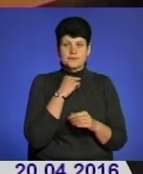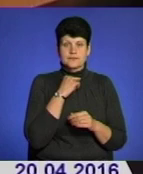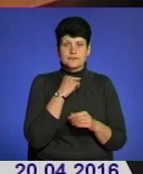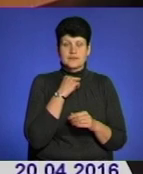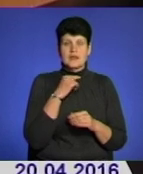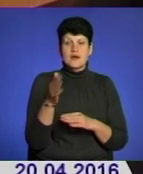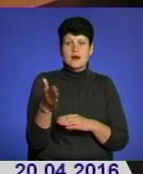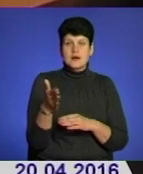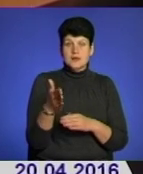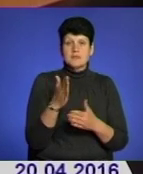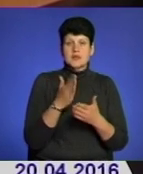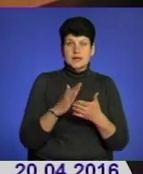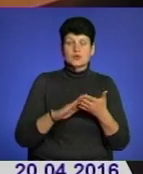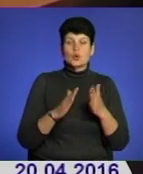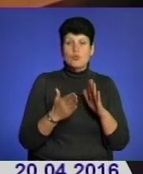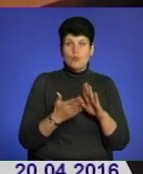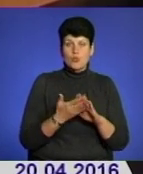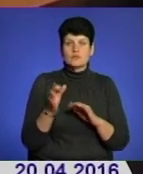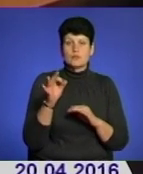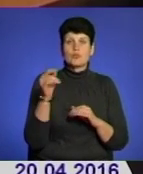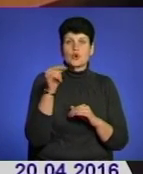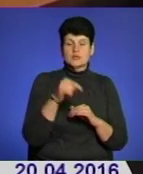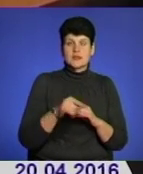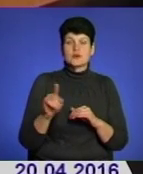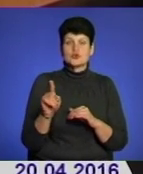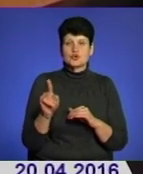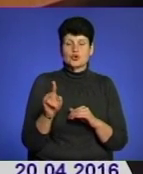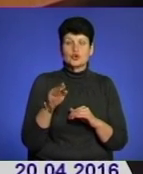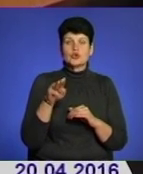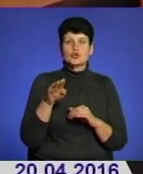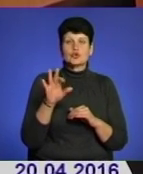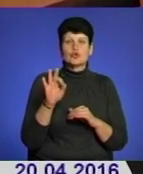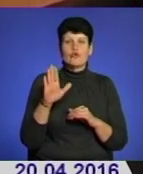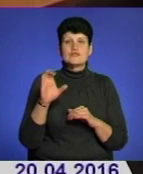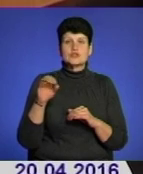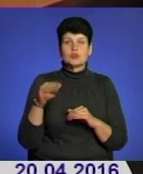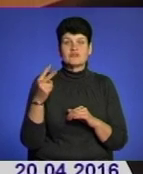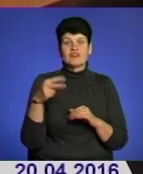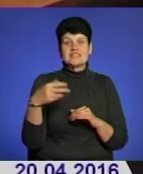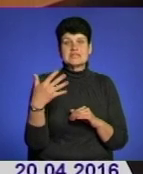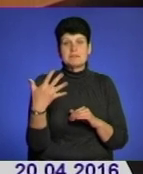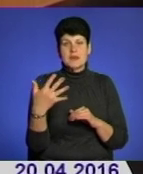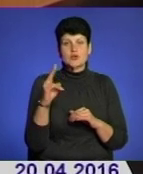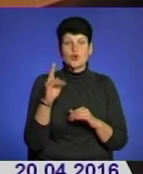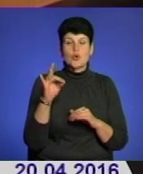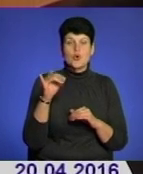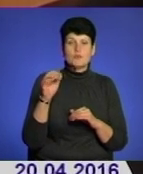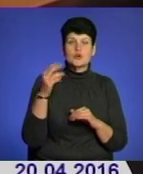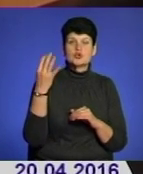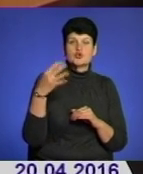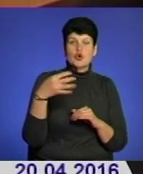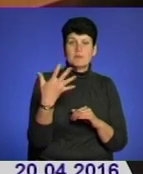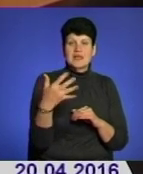Риба, є домовленості про те, що в Товстолоп десь в межах 25, короб 45 гривень,